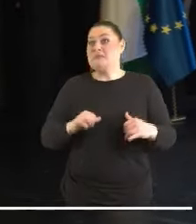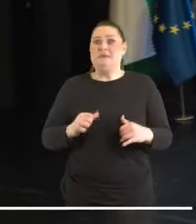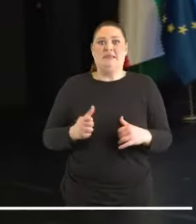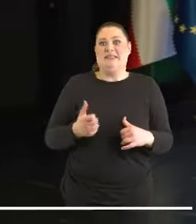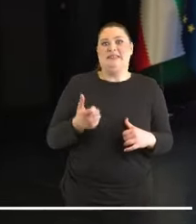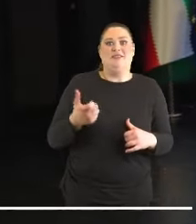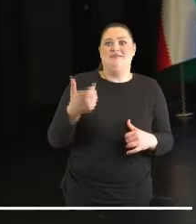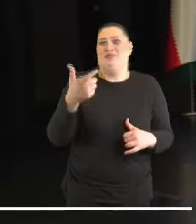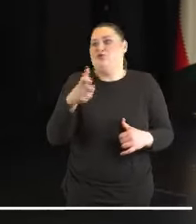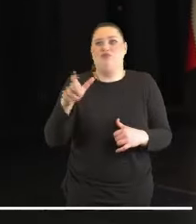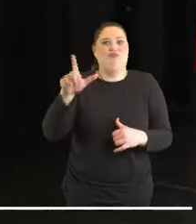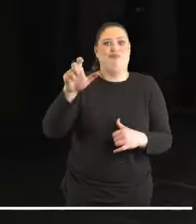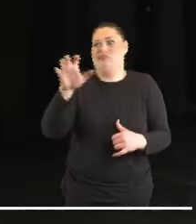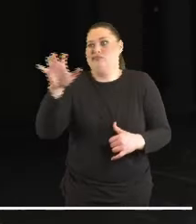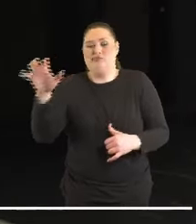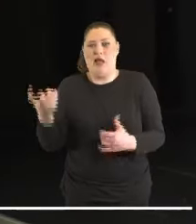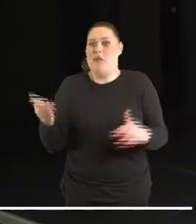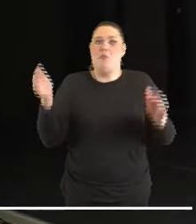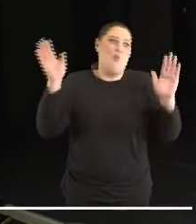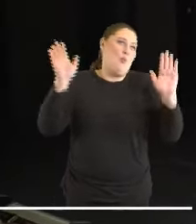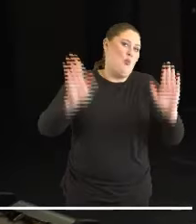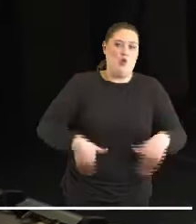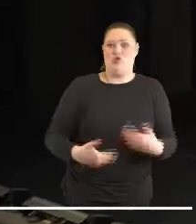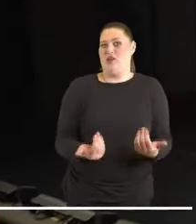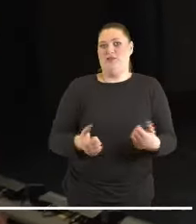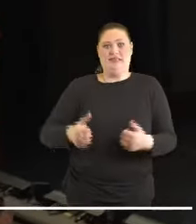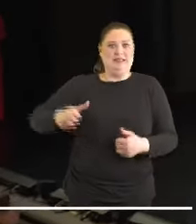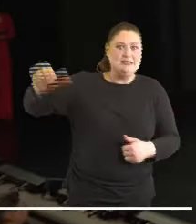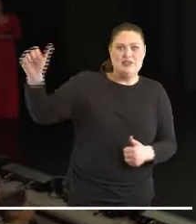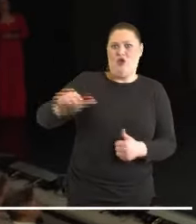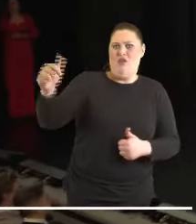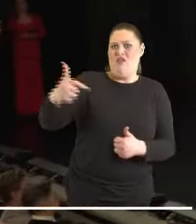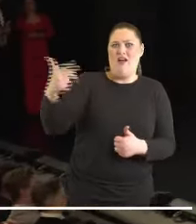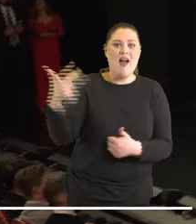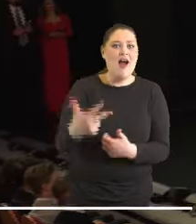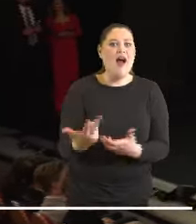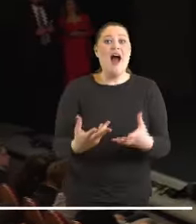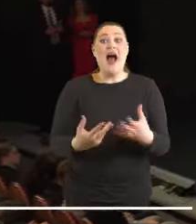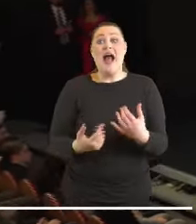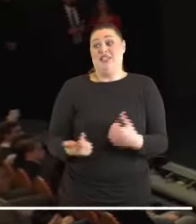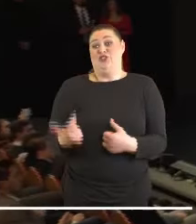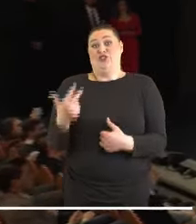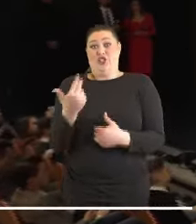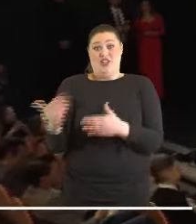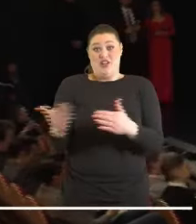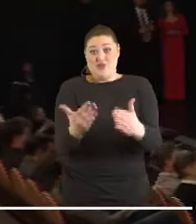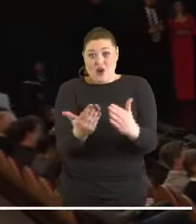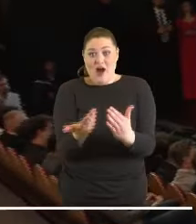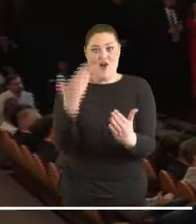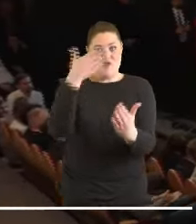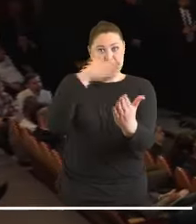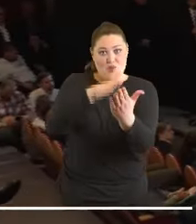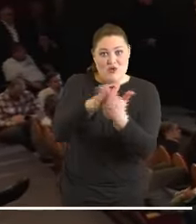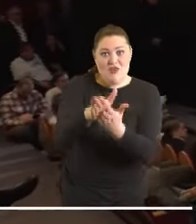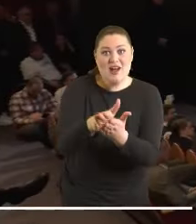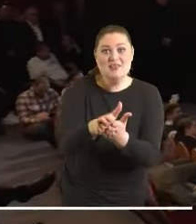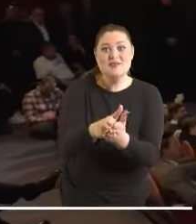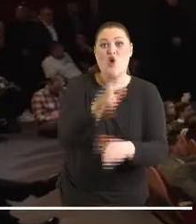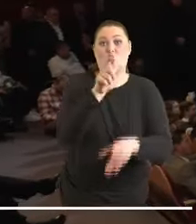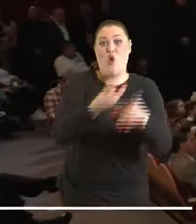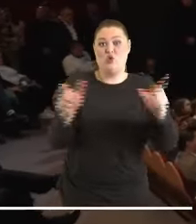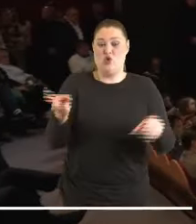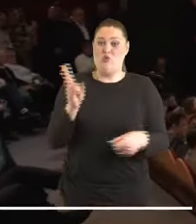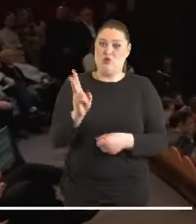Polska 2050 i PSL, trzecia droga wprowadzą do naszych samorządów,